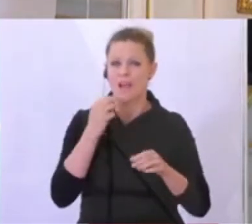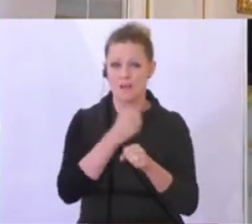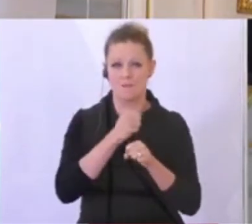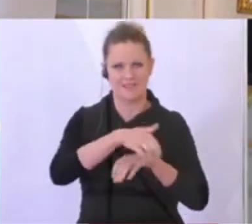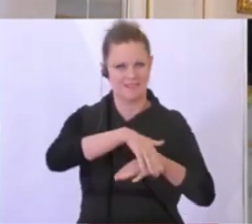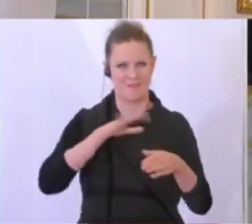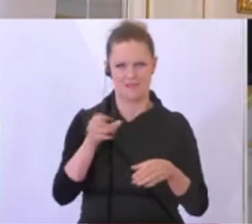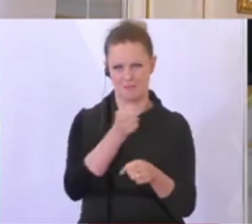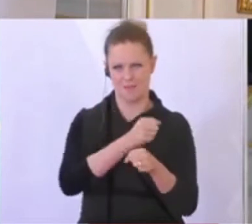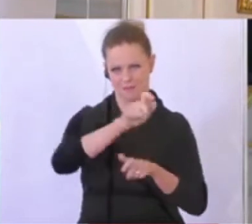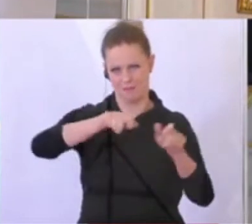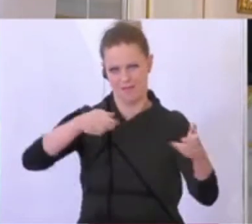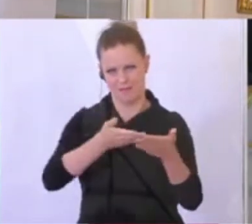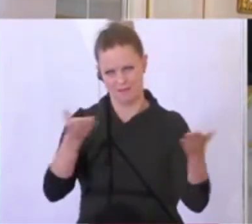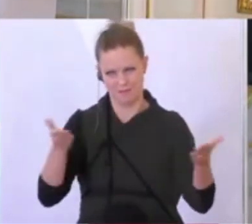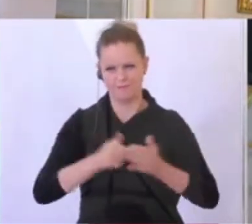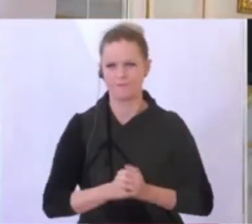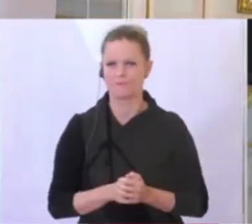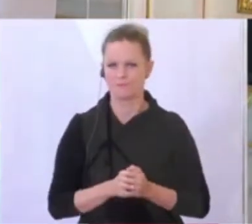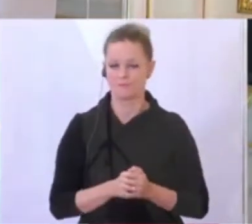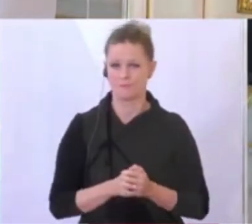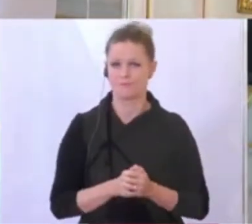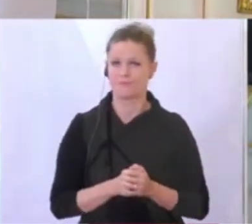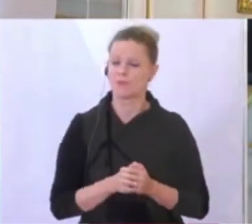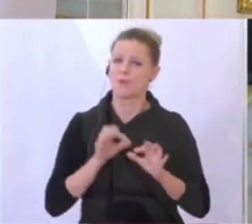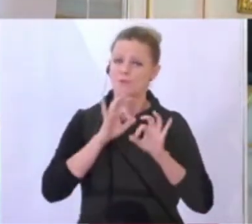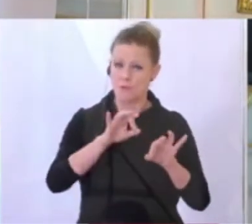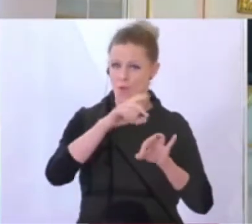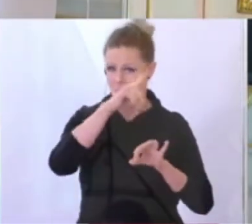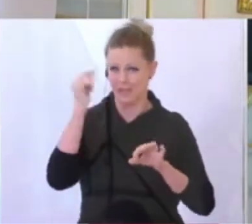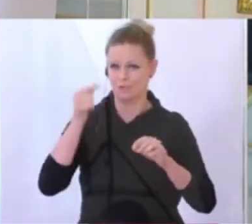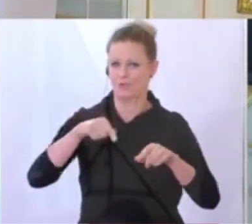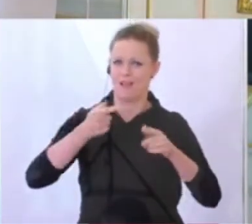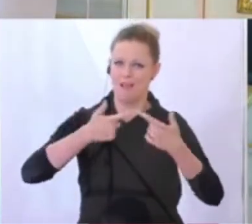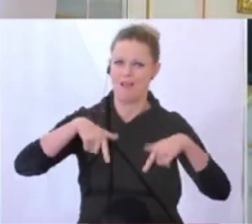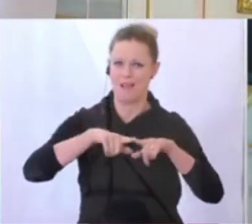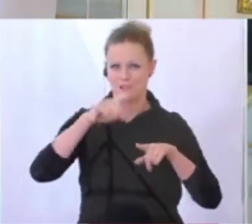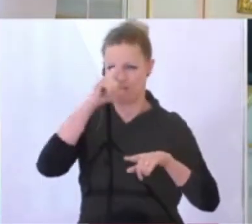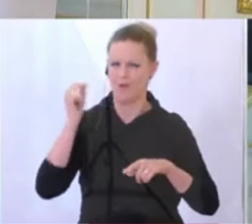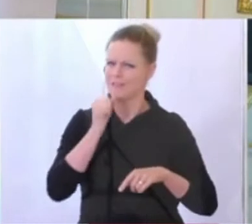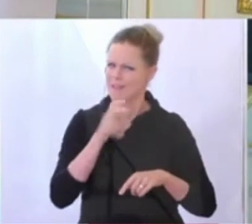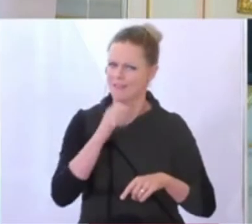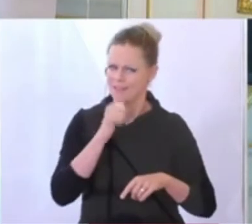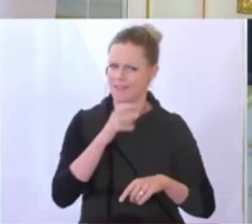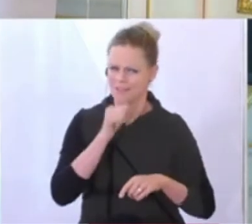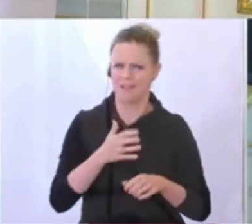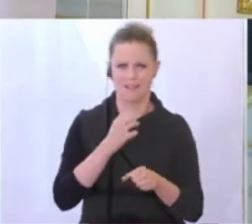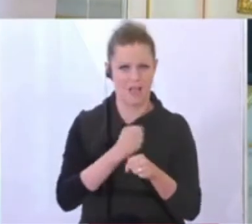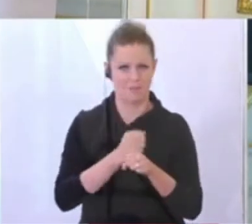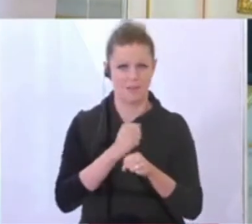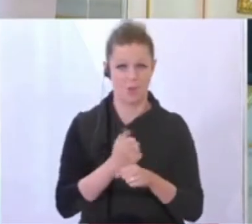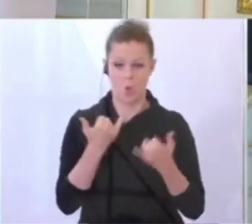es waren immer unsere Mitarbeiterinnen und Mitarbeiter, die für unsere Menschen und für unsere Landsleute tagtäglich also da waren. Jetzt aber,